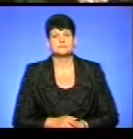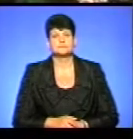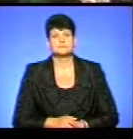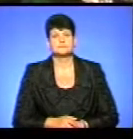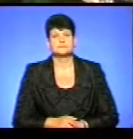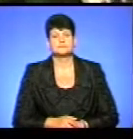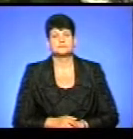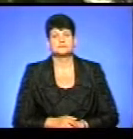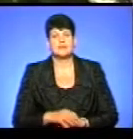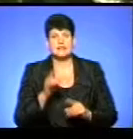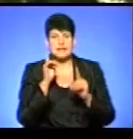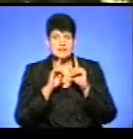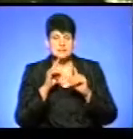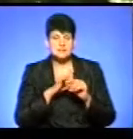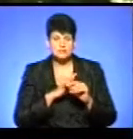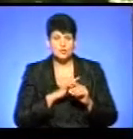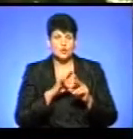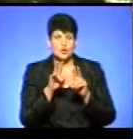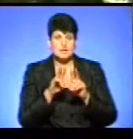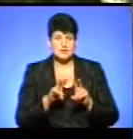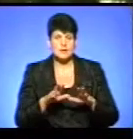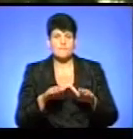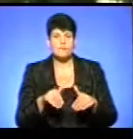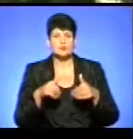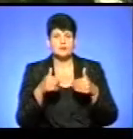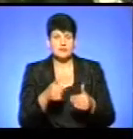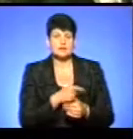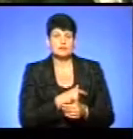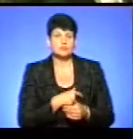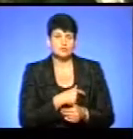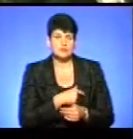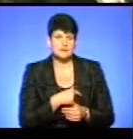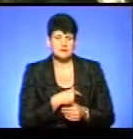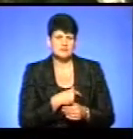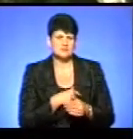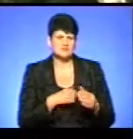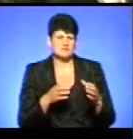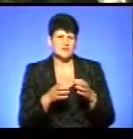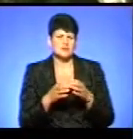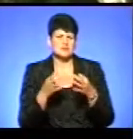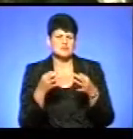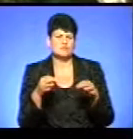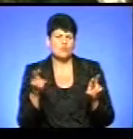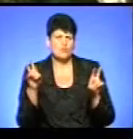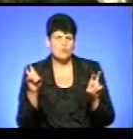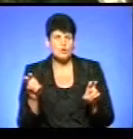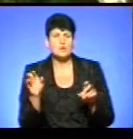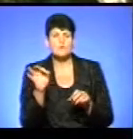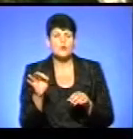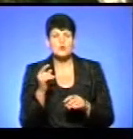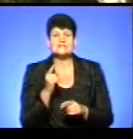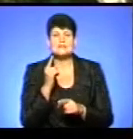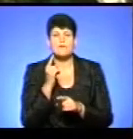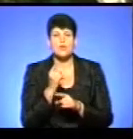На сесії розглянути було подання одного із депутатів, по-моєму, з фракції «Свободи», про заборону